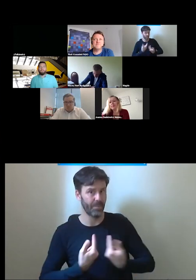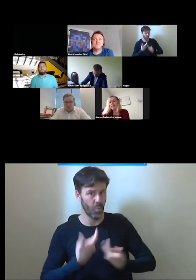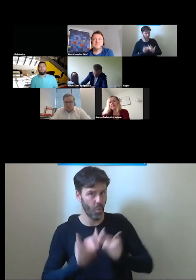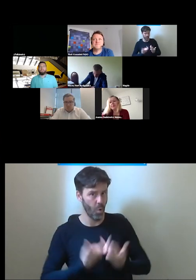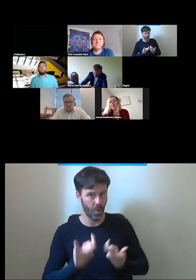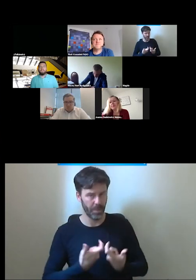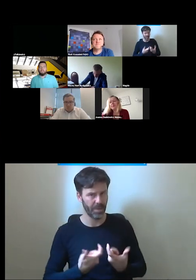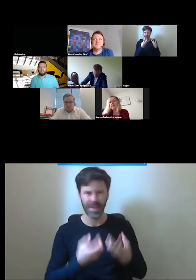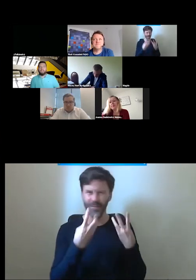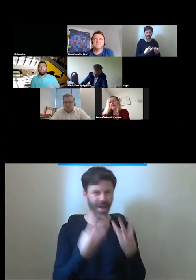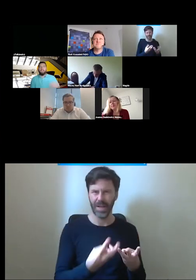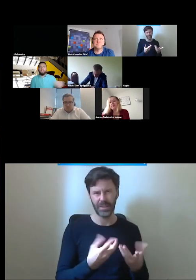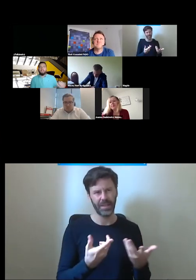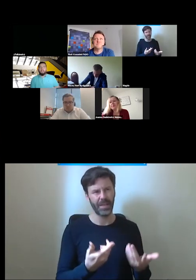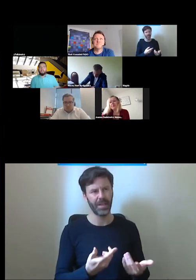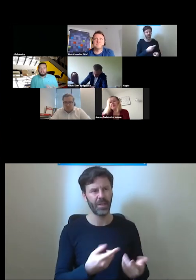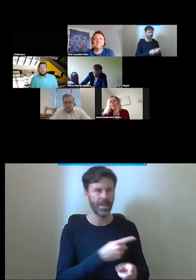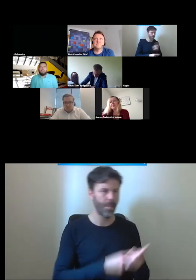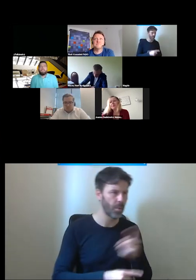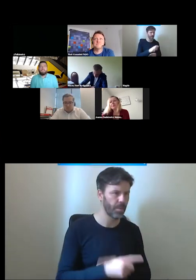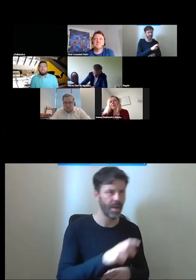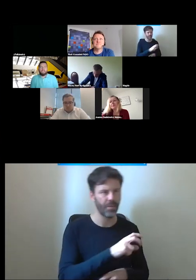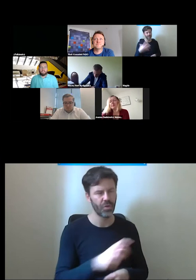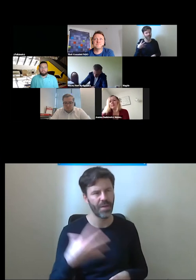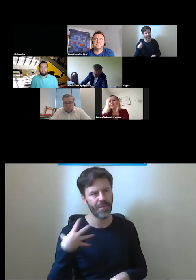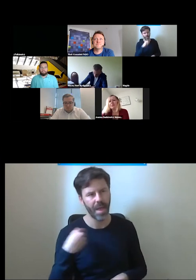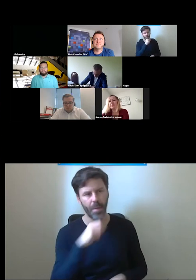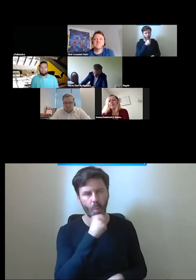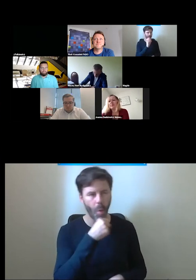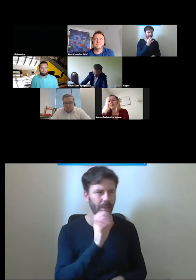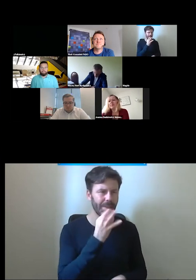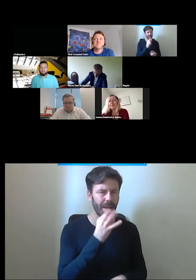niepełnosprawność na wiek ta samodzielność jest ważna